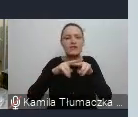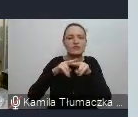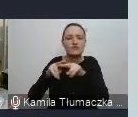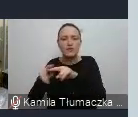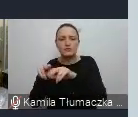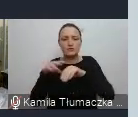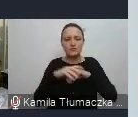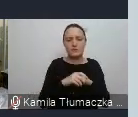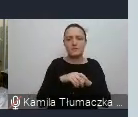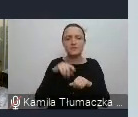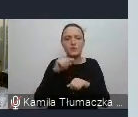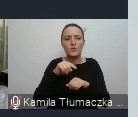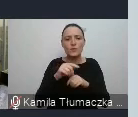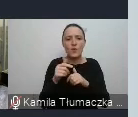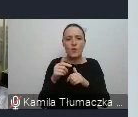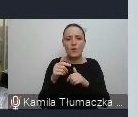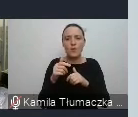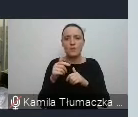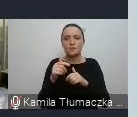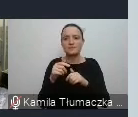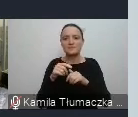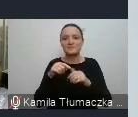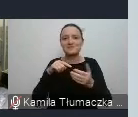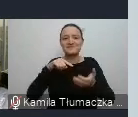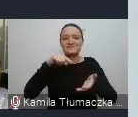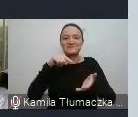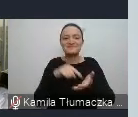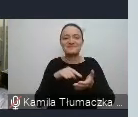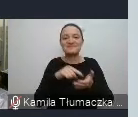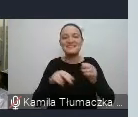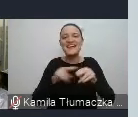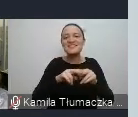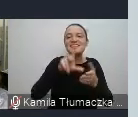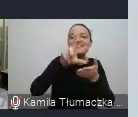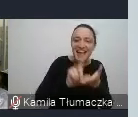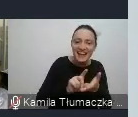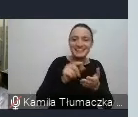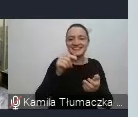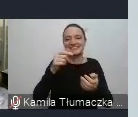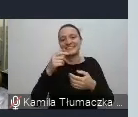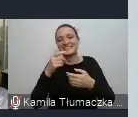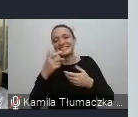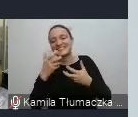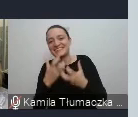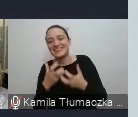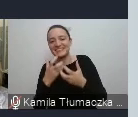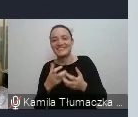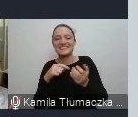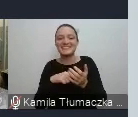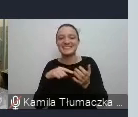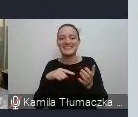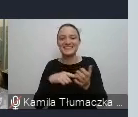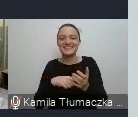przygotowaliśmy. Staramy się zrobić tak, żeby te narzędzie były jak najtańsze, jak najbardziej dostępne, żeby,